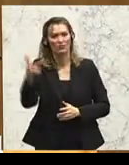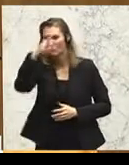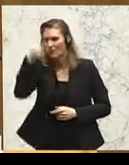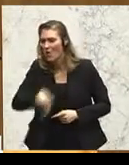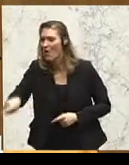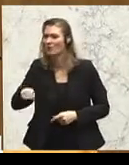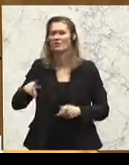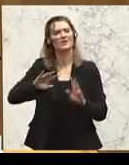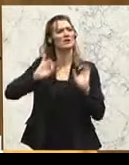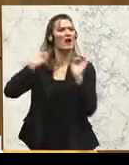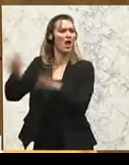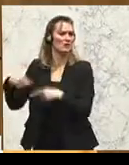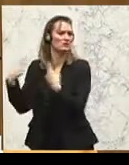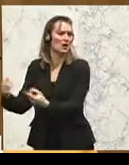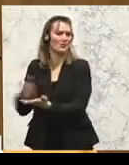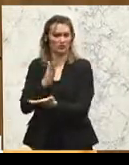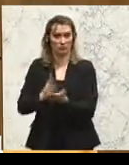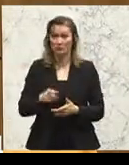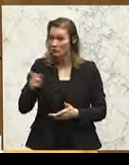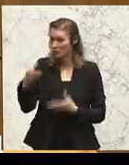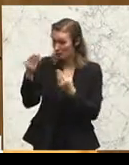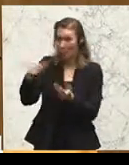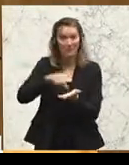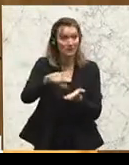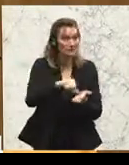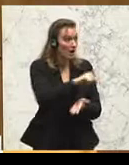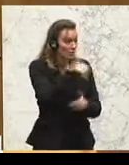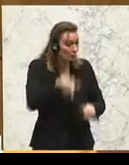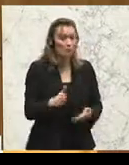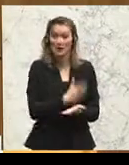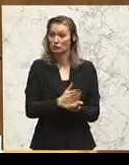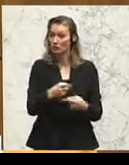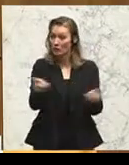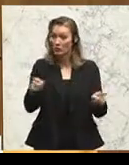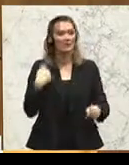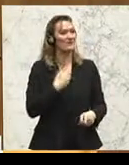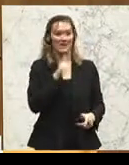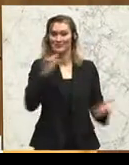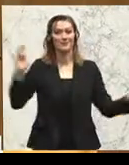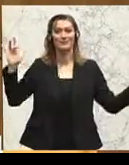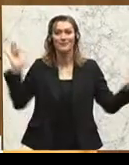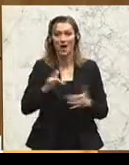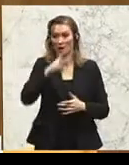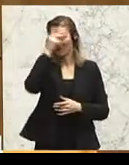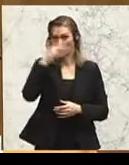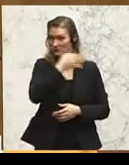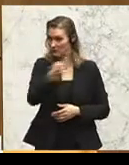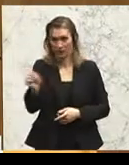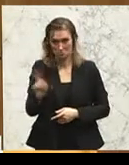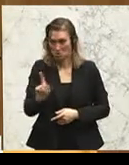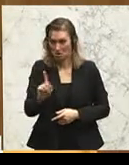zurückzugeben. Sie werden dafür bezahlt, die Entscheidungen zu treffen. Wir sind nicht gegen Volksbefragungen, aber